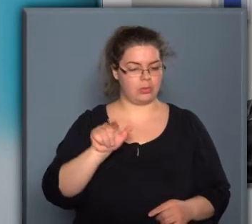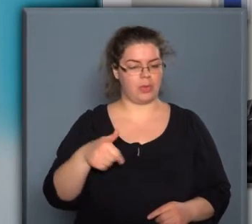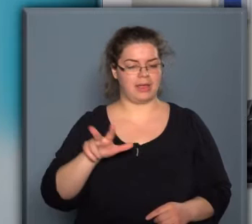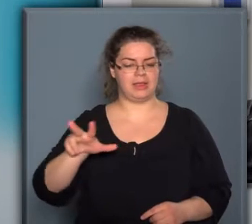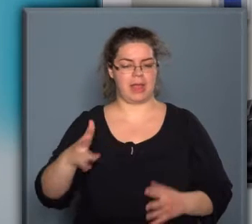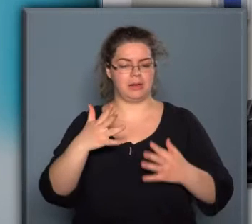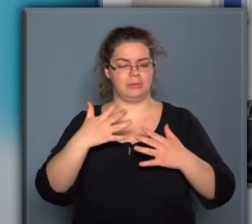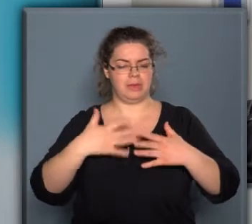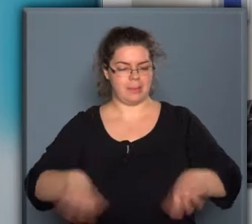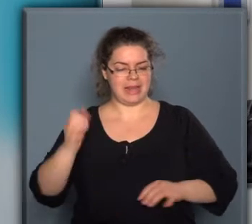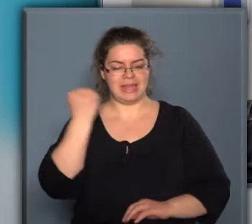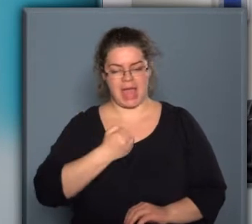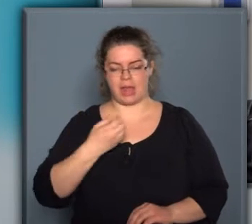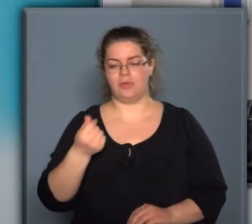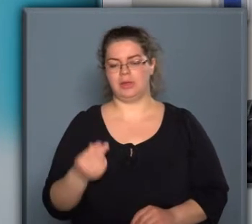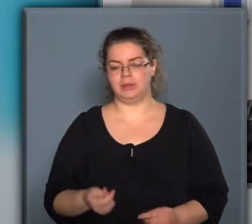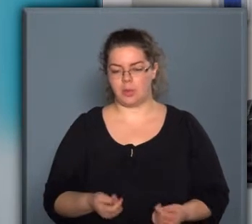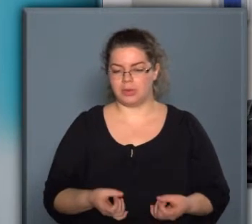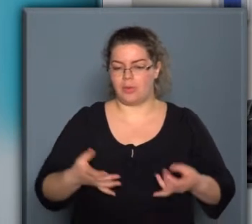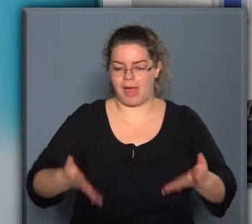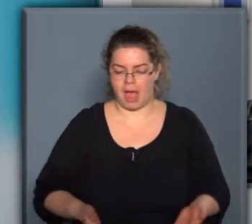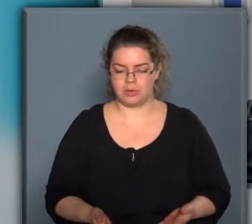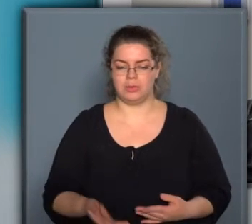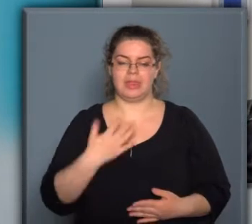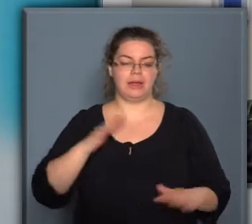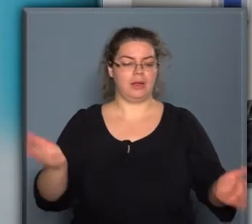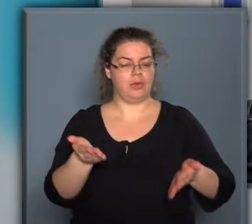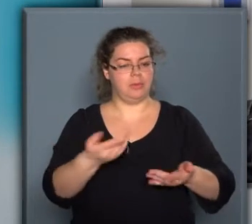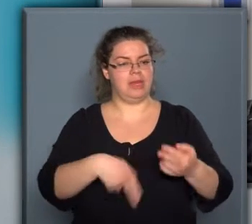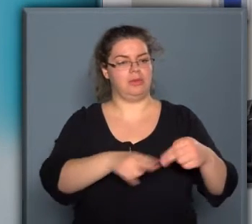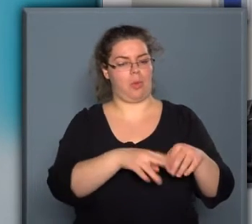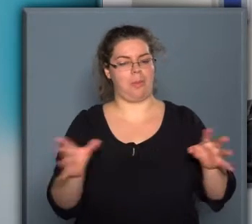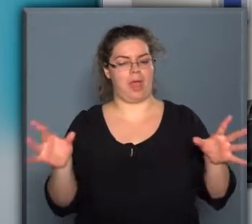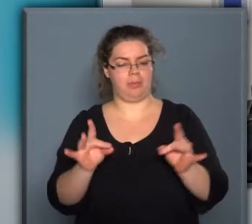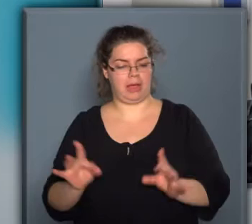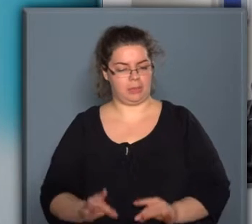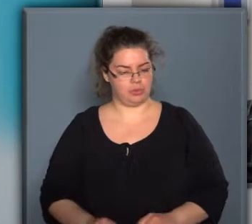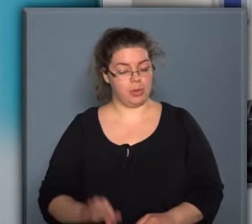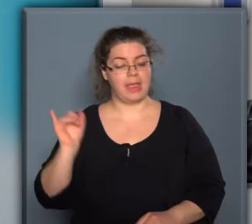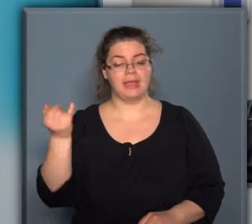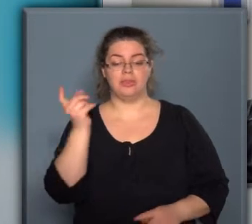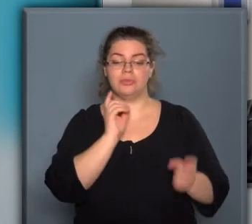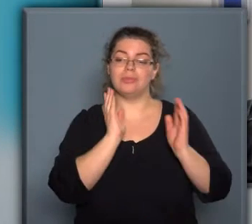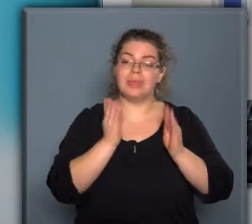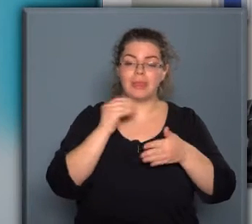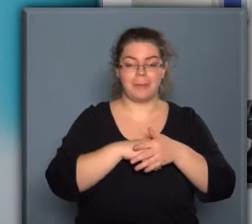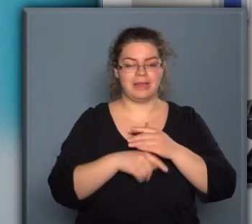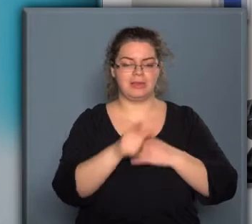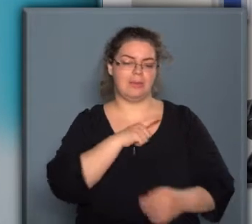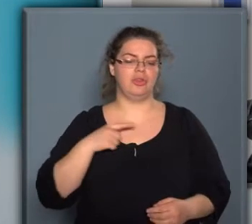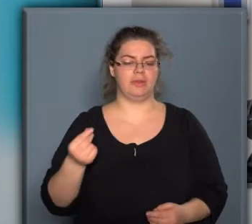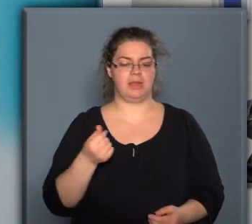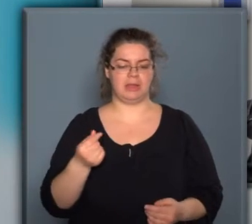milliárd forintot hajtunk jóvára a programra, tehát szeretnénk ösztönözni is, hogy ebbe minél többen bekapcsolódjanak. Bízom abban, hogy nemcsak az anyagi